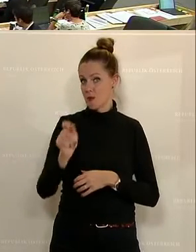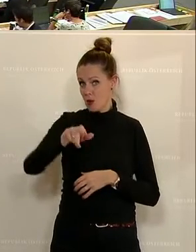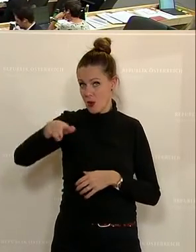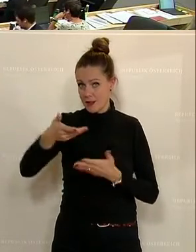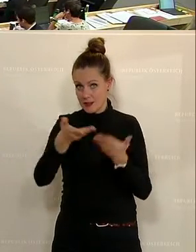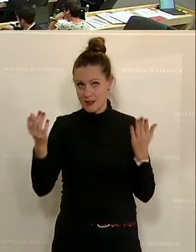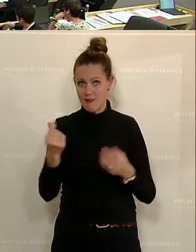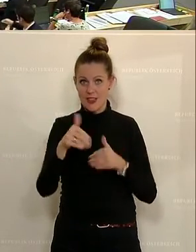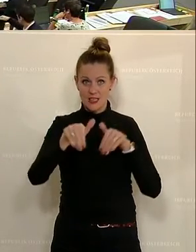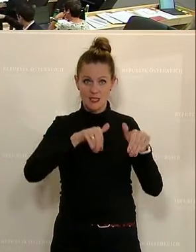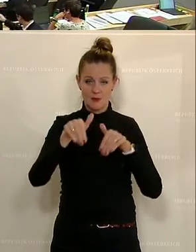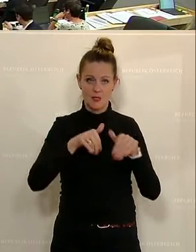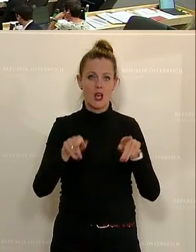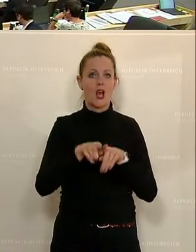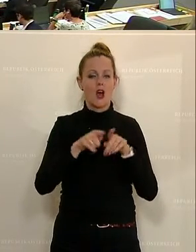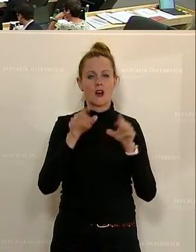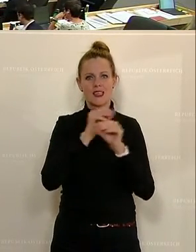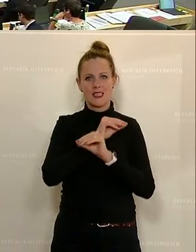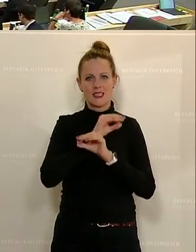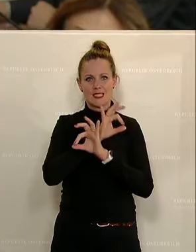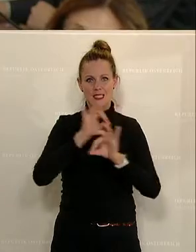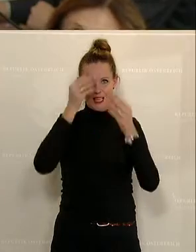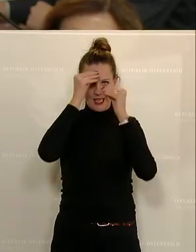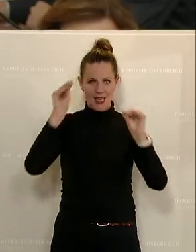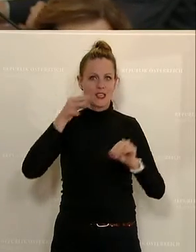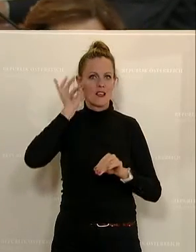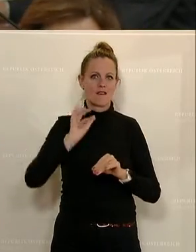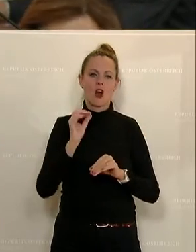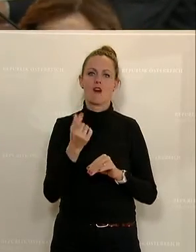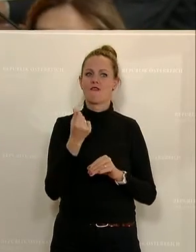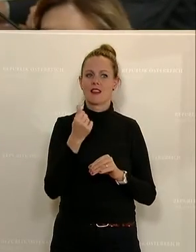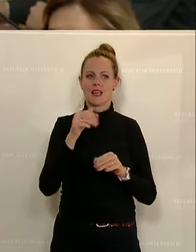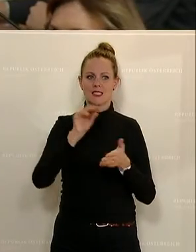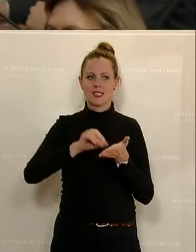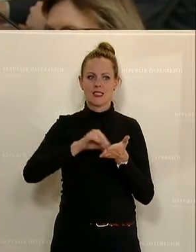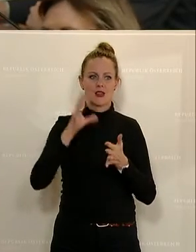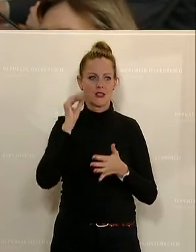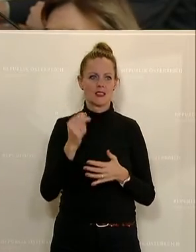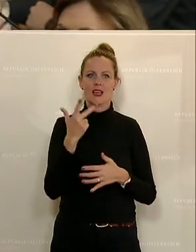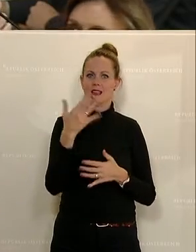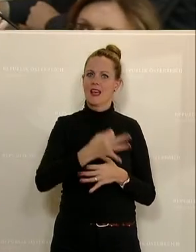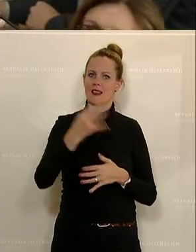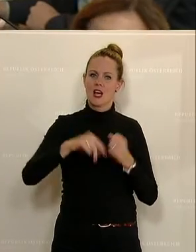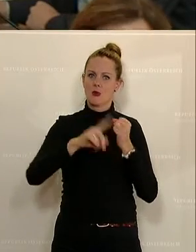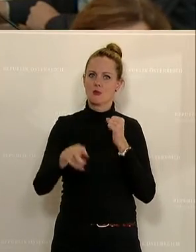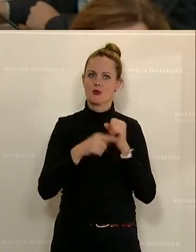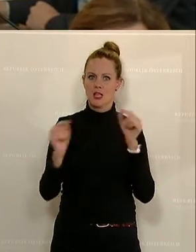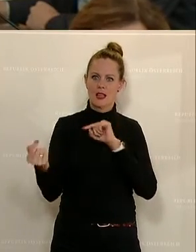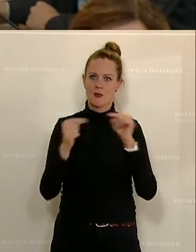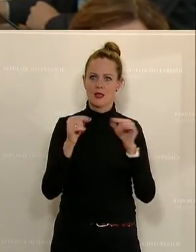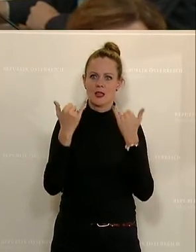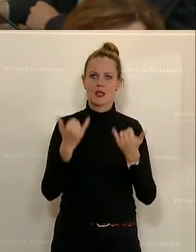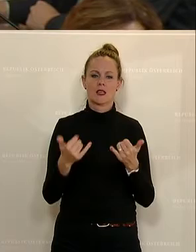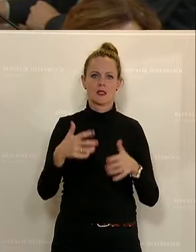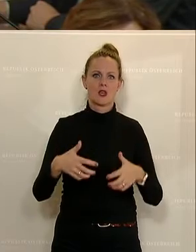sehr geehrter Herr Finanzminister, sehr geehrte Frau Staatssekretärin. Nach drei Tagen Budgetdebatte freue ich mich ganz besonders, jetzt